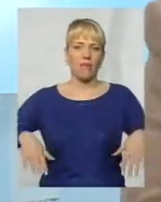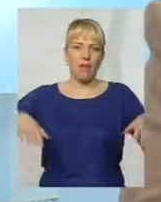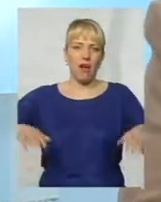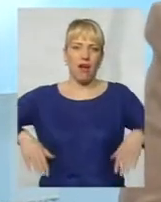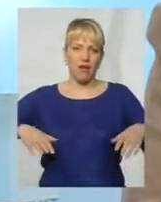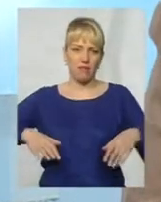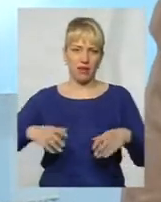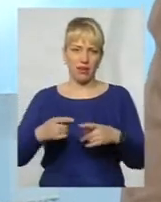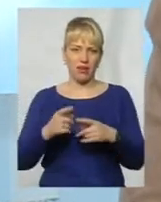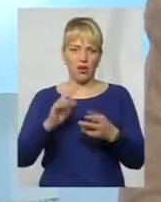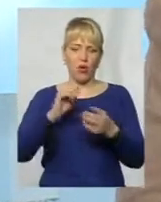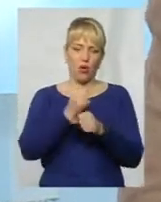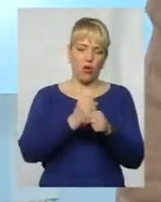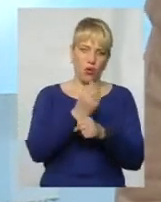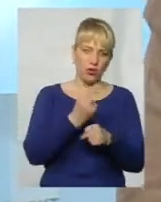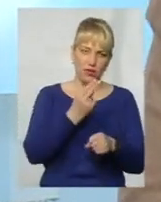він білий, вицвівши.